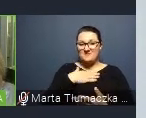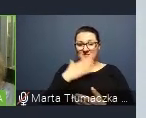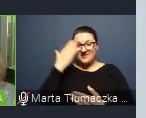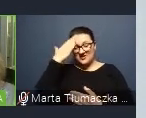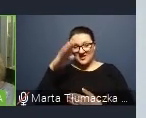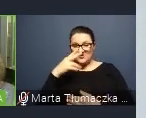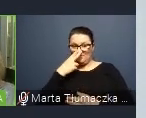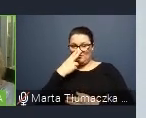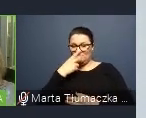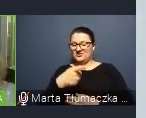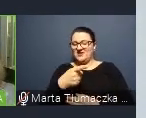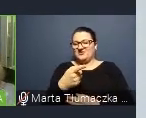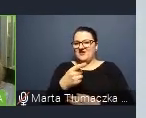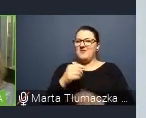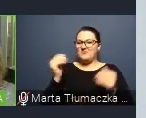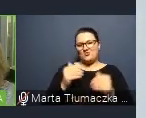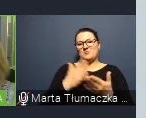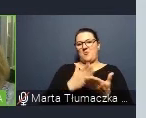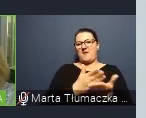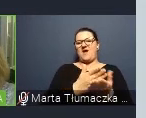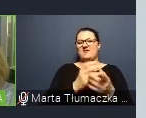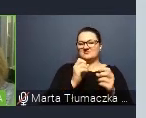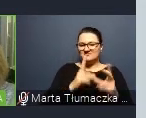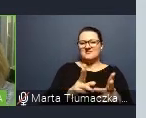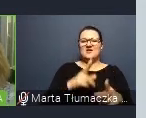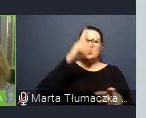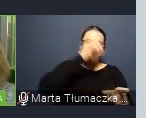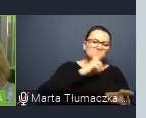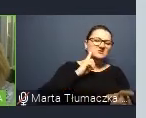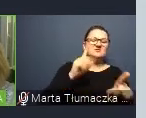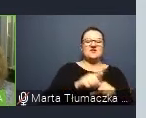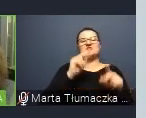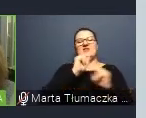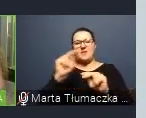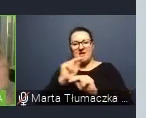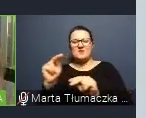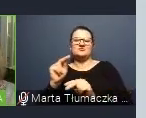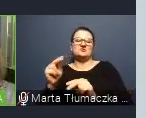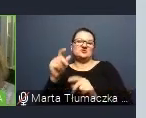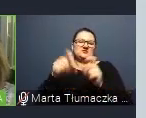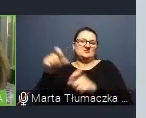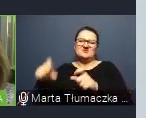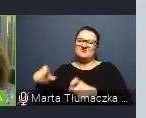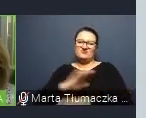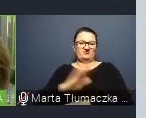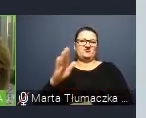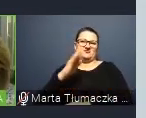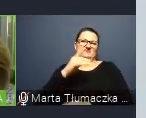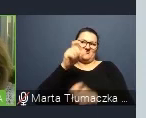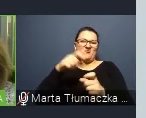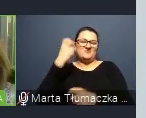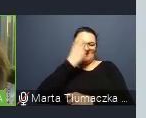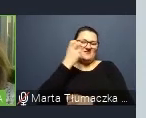że naprawdę może być pomocny zarówno rodzicom, jak i terapeutom i wszystkim osobom zainteresowanym tą